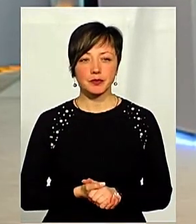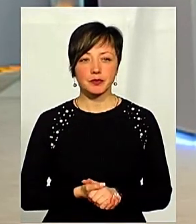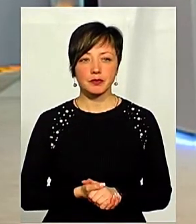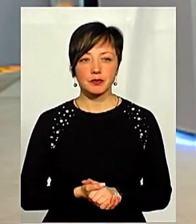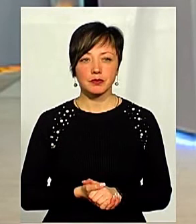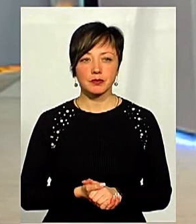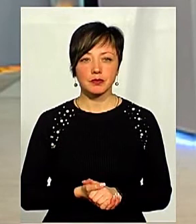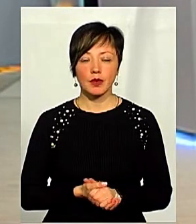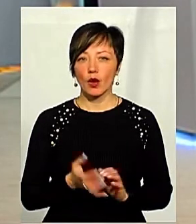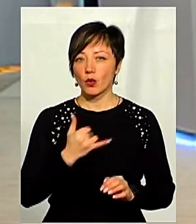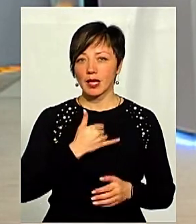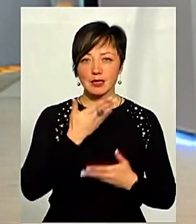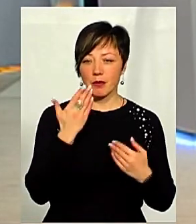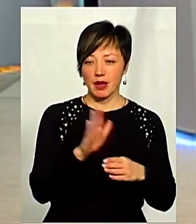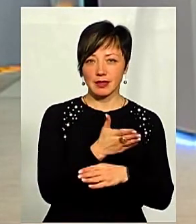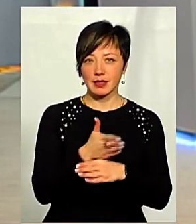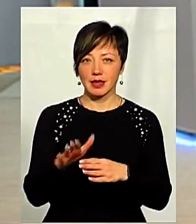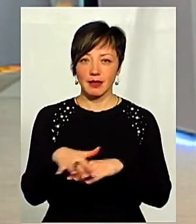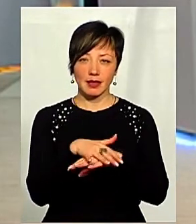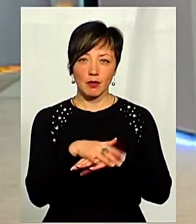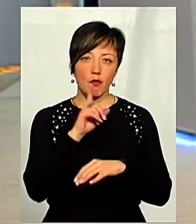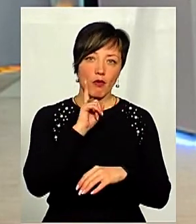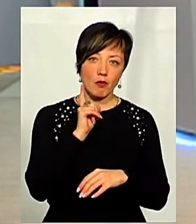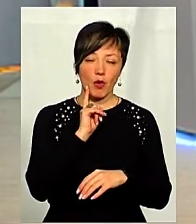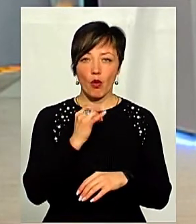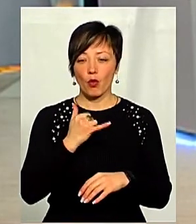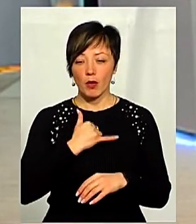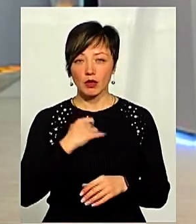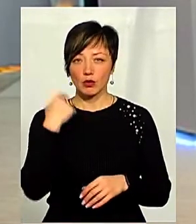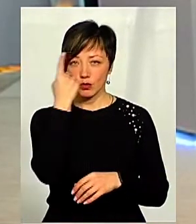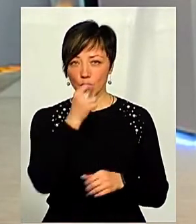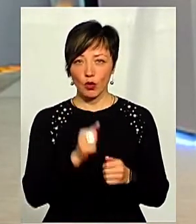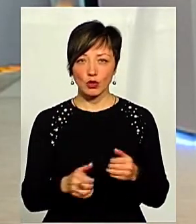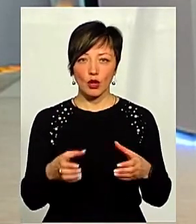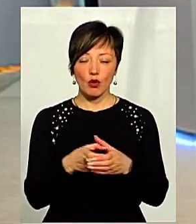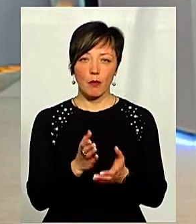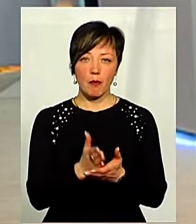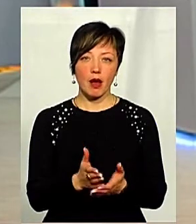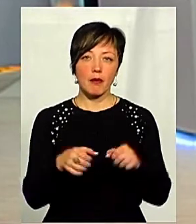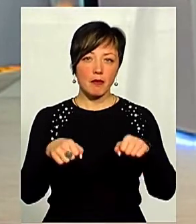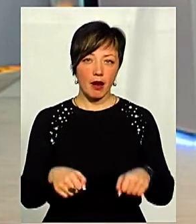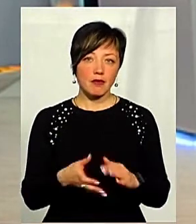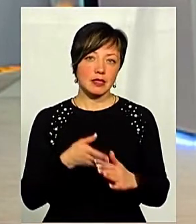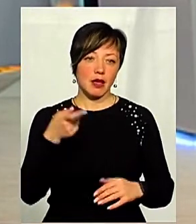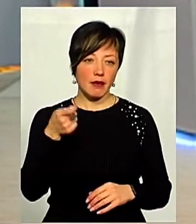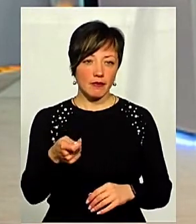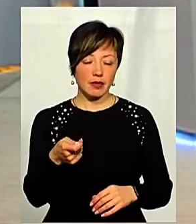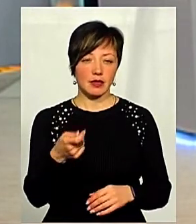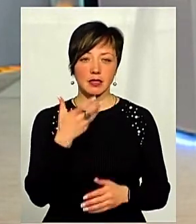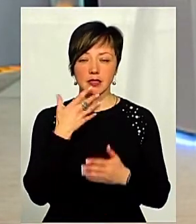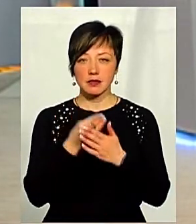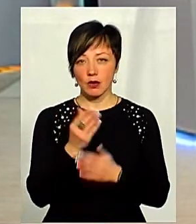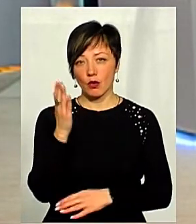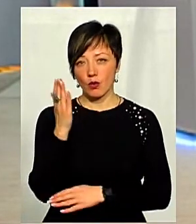Нас немає сегрегації населення на молодь, не молодь. Для мене особисто кожна група має право заявити свій голос,